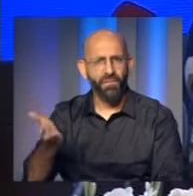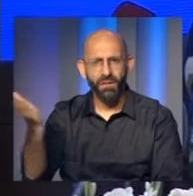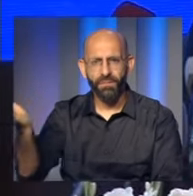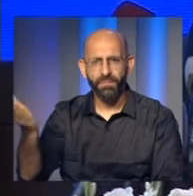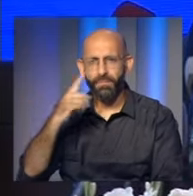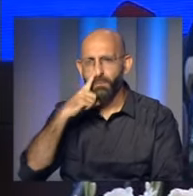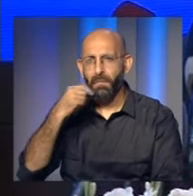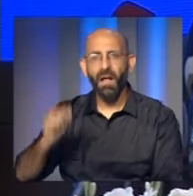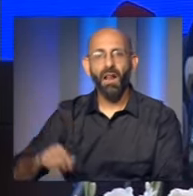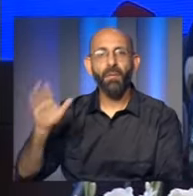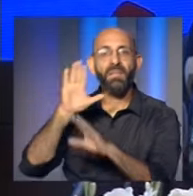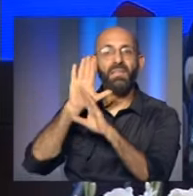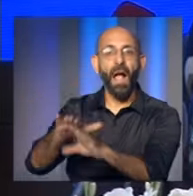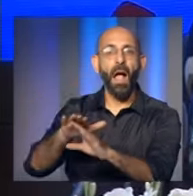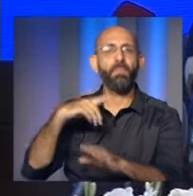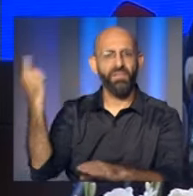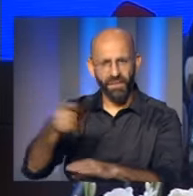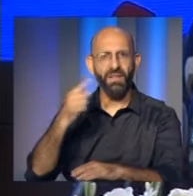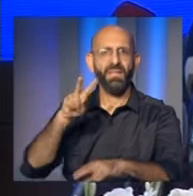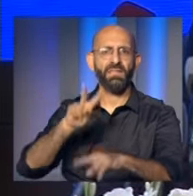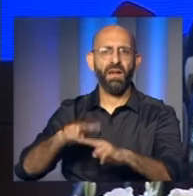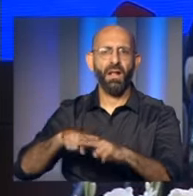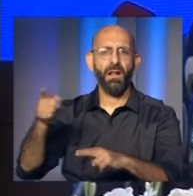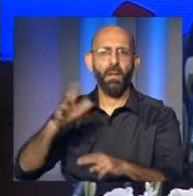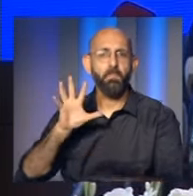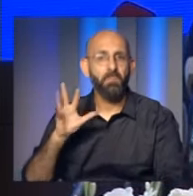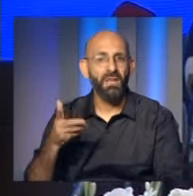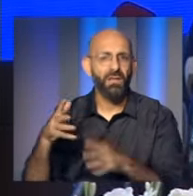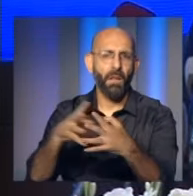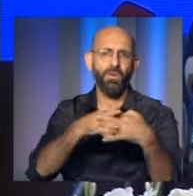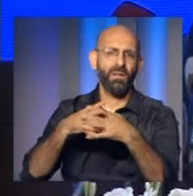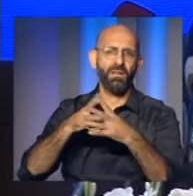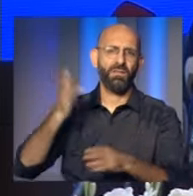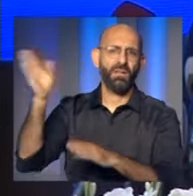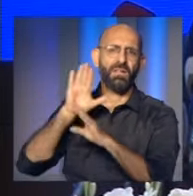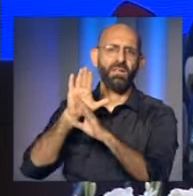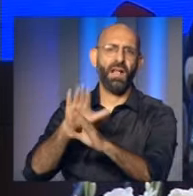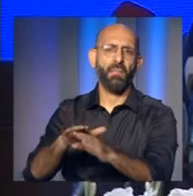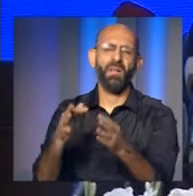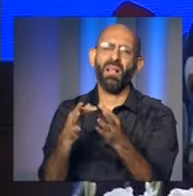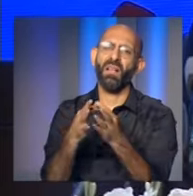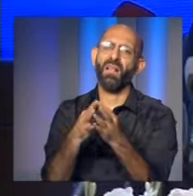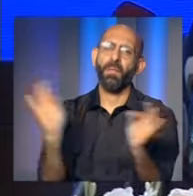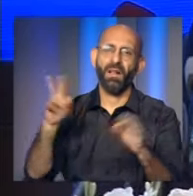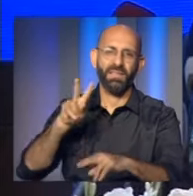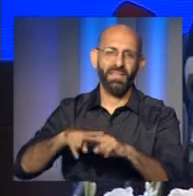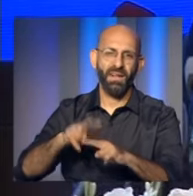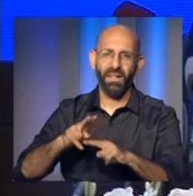وعدد من دول المنطقة ليس سوى خطة فاشلة